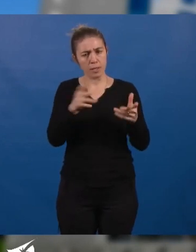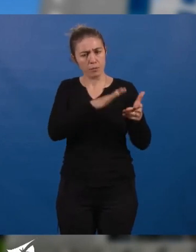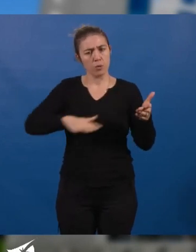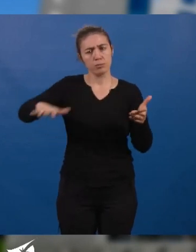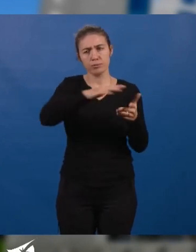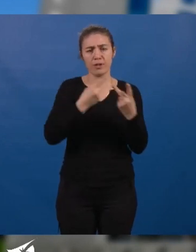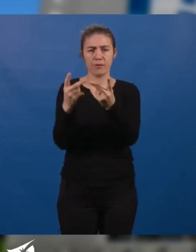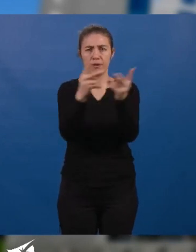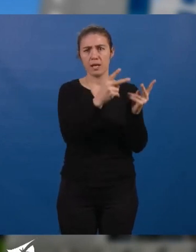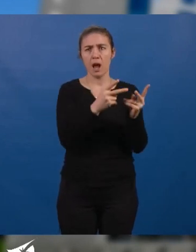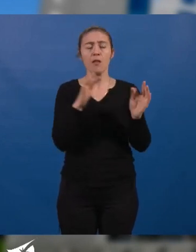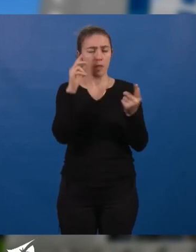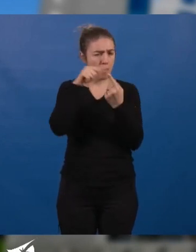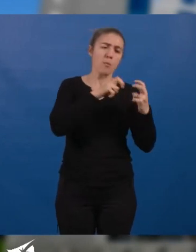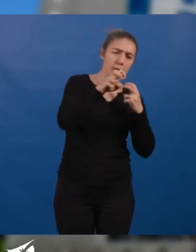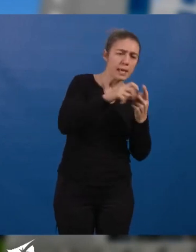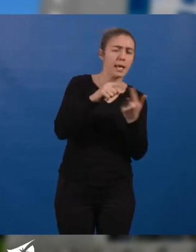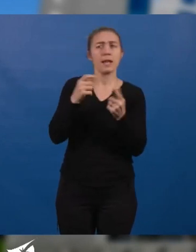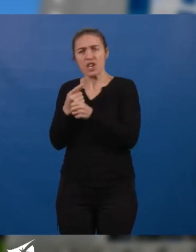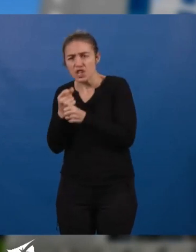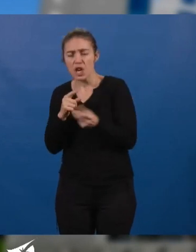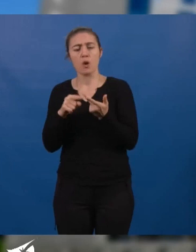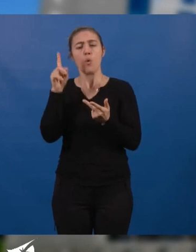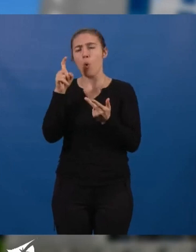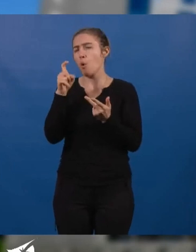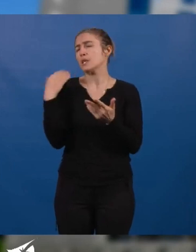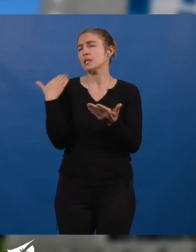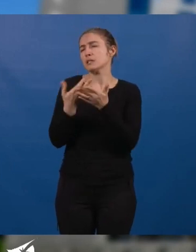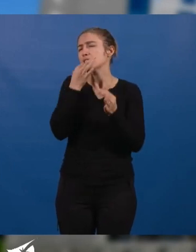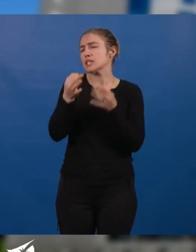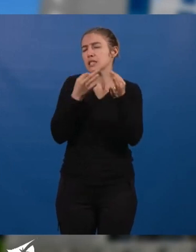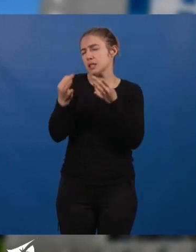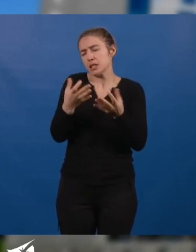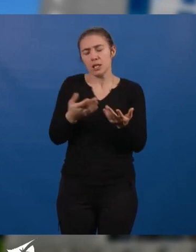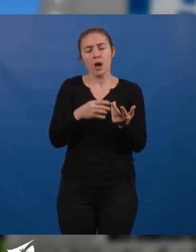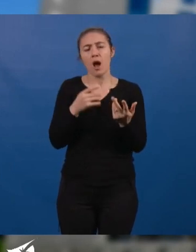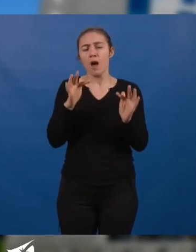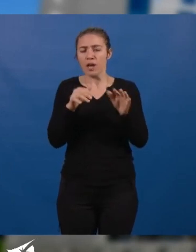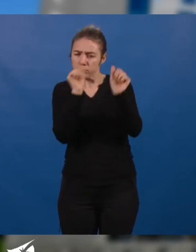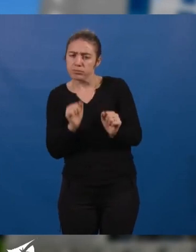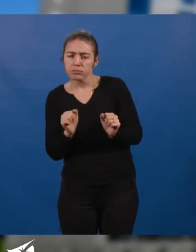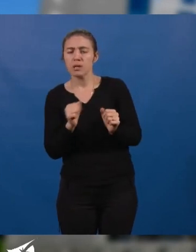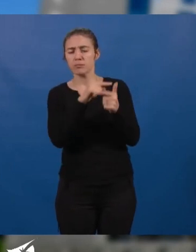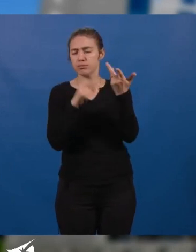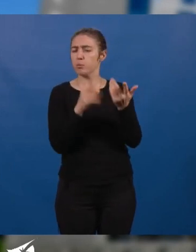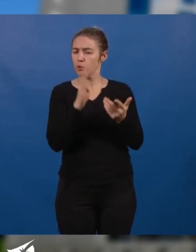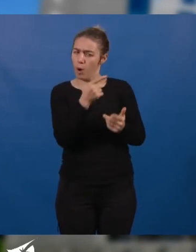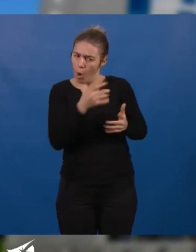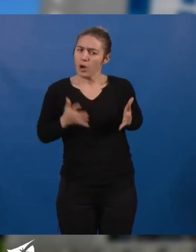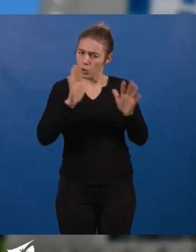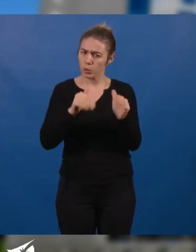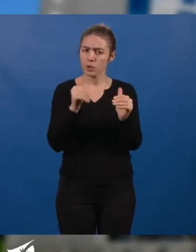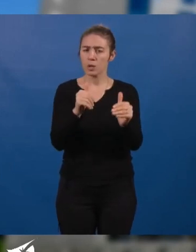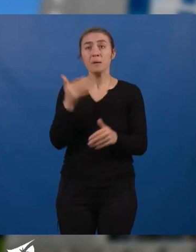rappelé, sur les mobilités, sur les déchets, sur l'eau, ou encore sur l'assainissement. Et donc, oui, ce serait une faute grave,